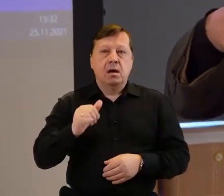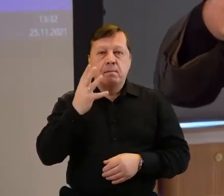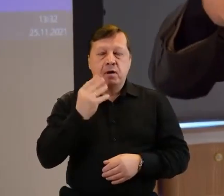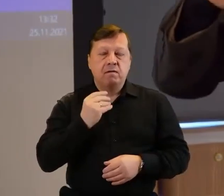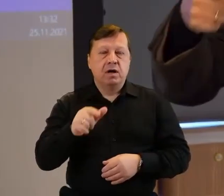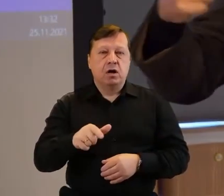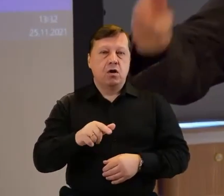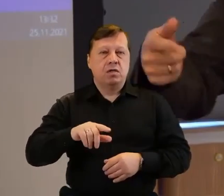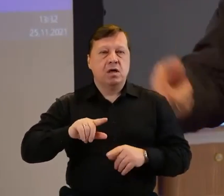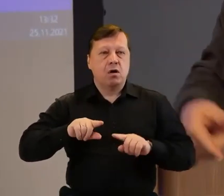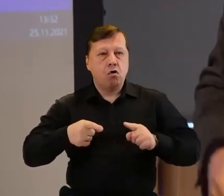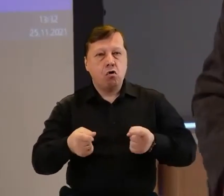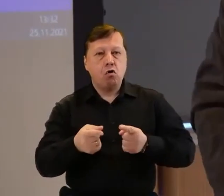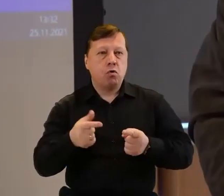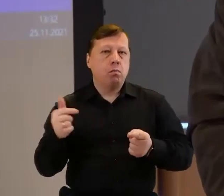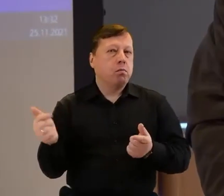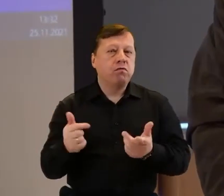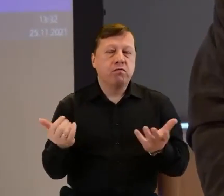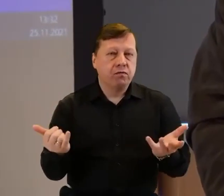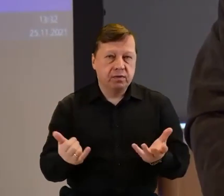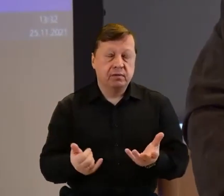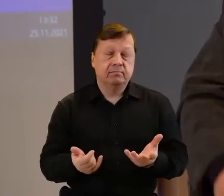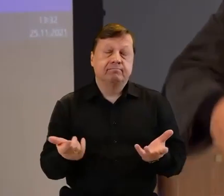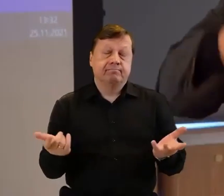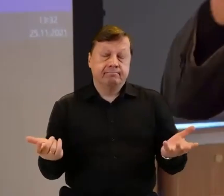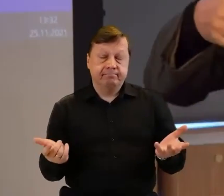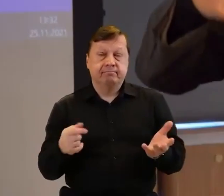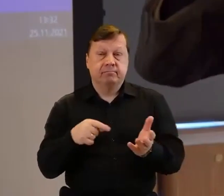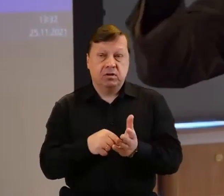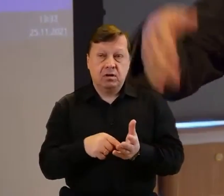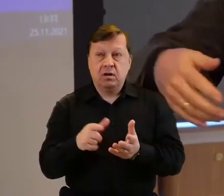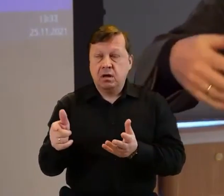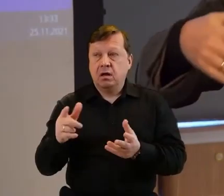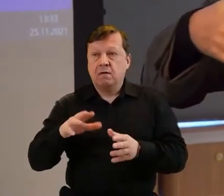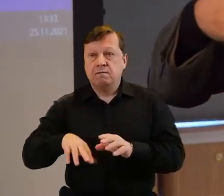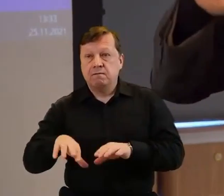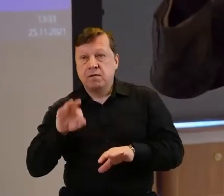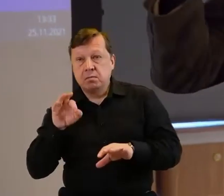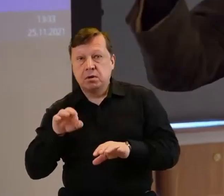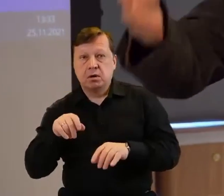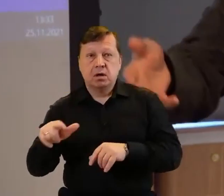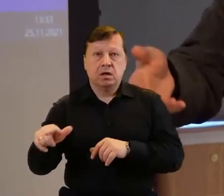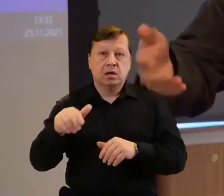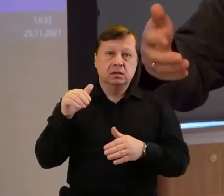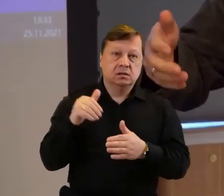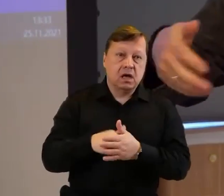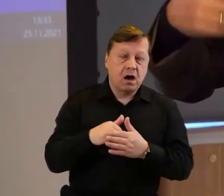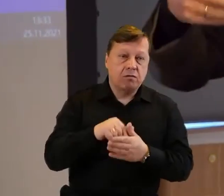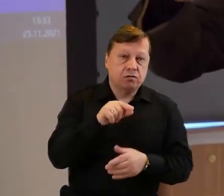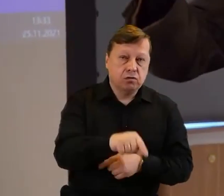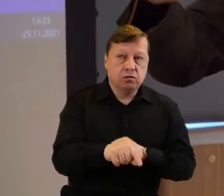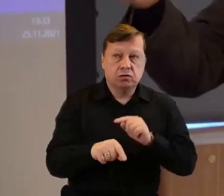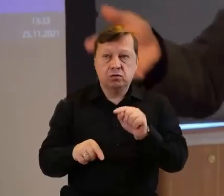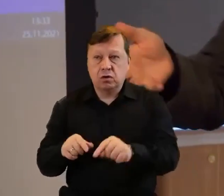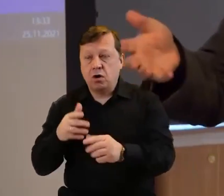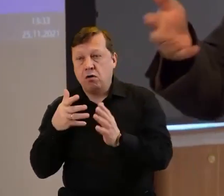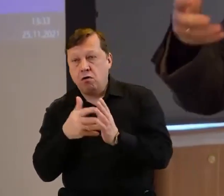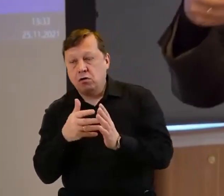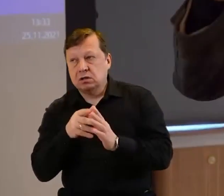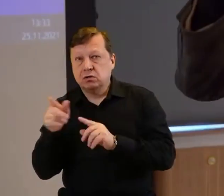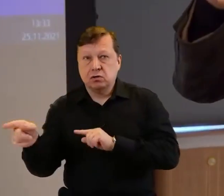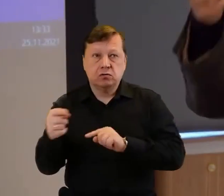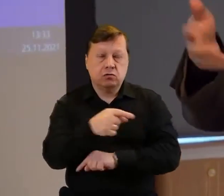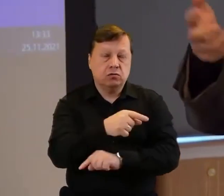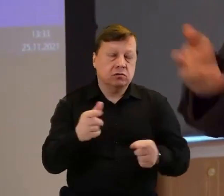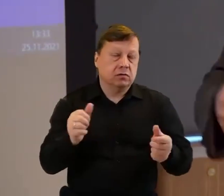sektor determinuje ten jak ten sektor wygląda, bo tak tworzymy prawo, tak się zachowujemy, tak oceniamy innych,